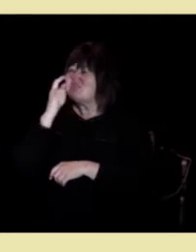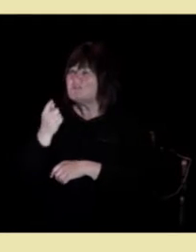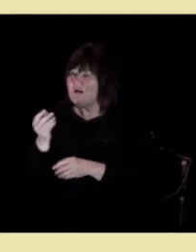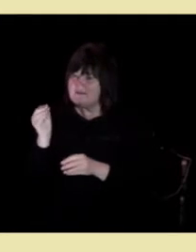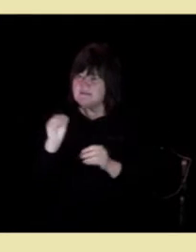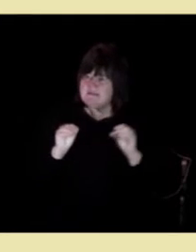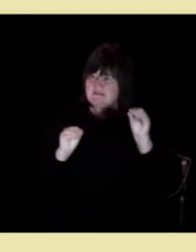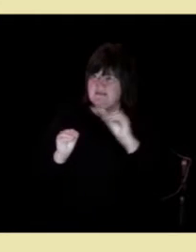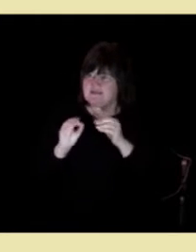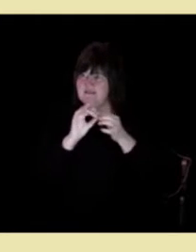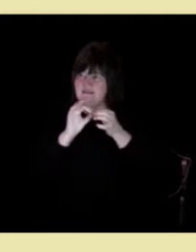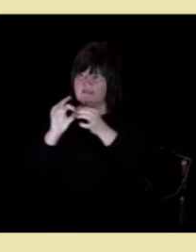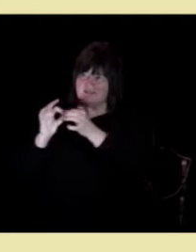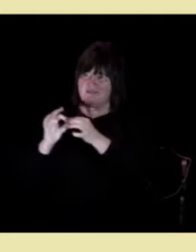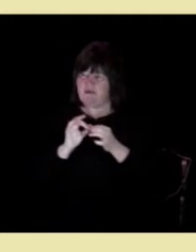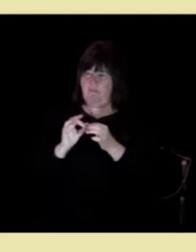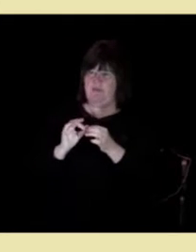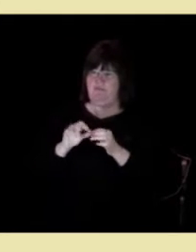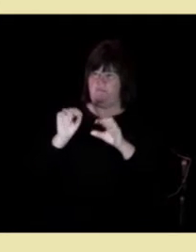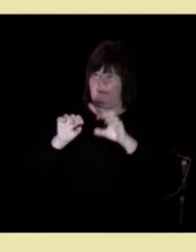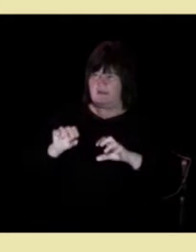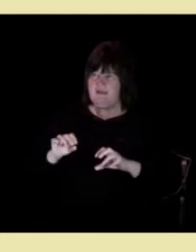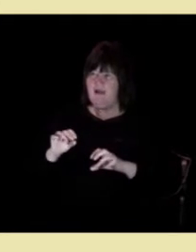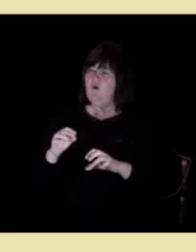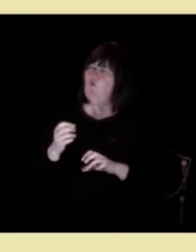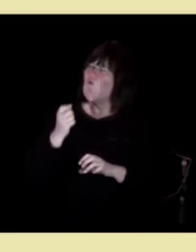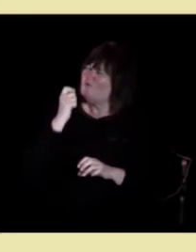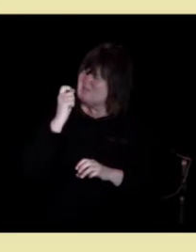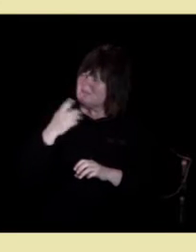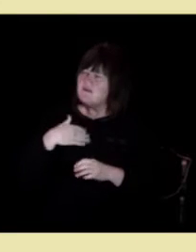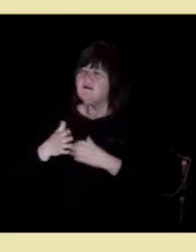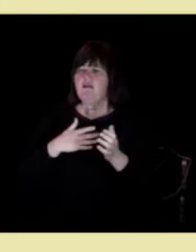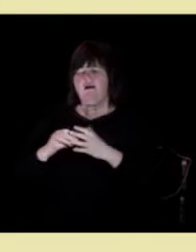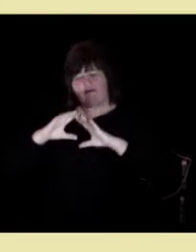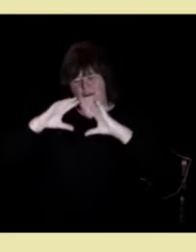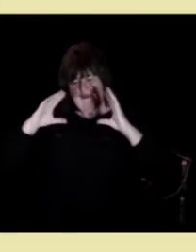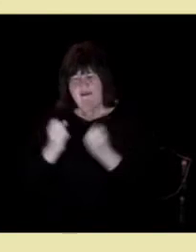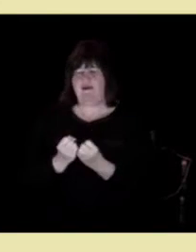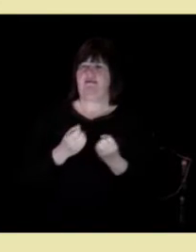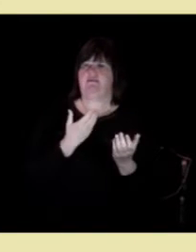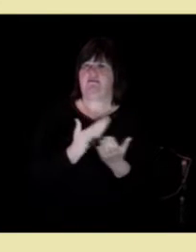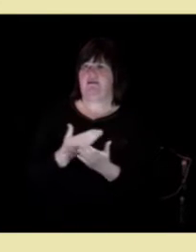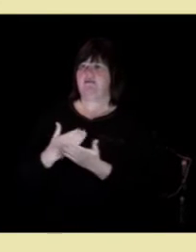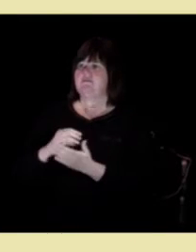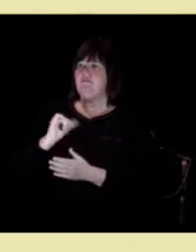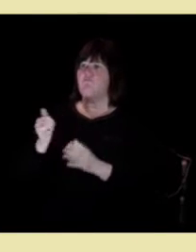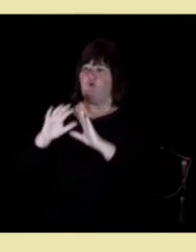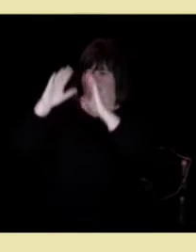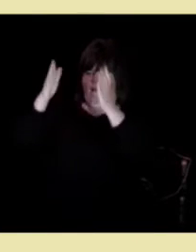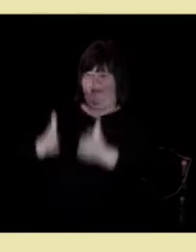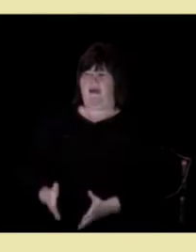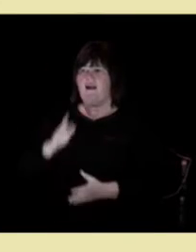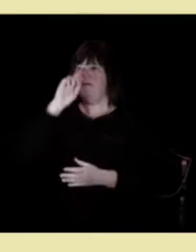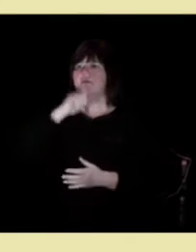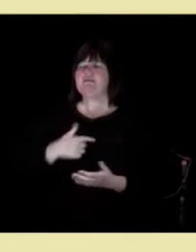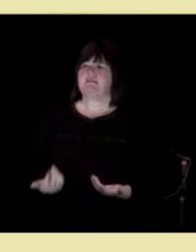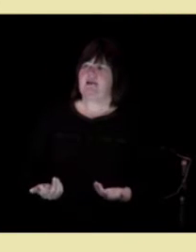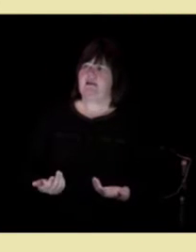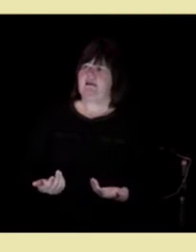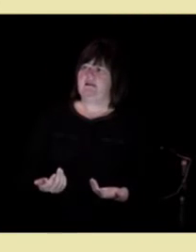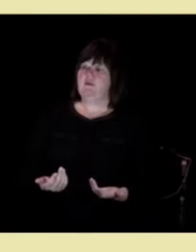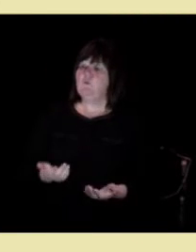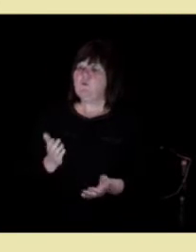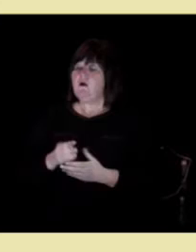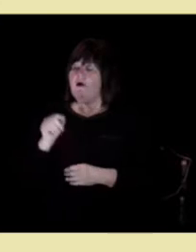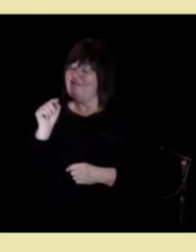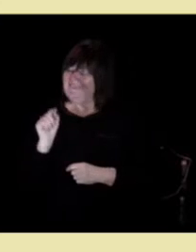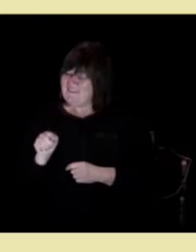Det er på tide at vi lager helhetlige tjenester for hele mennesker. Og dette er nettopp det vår